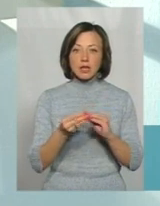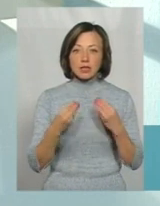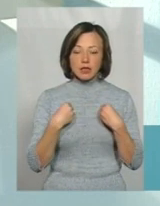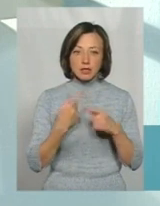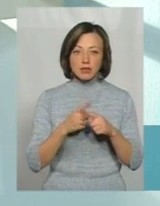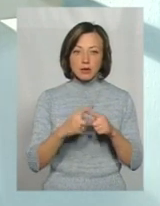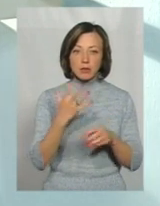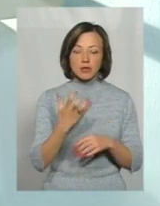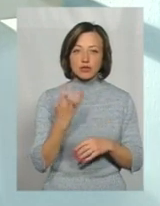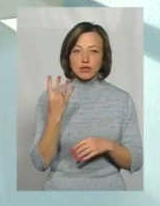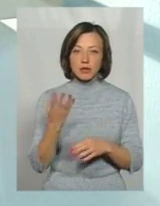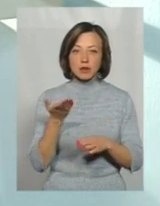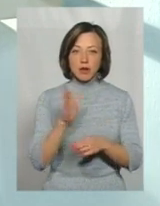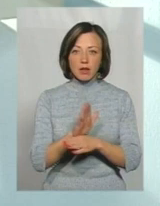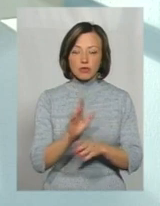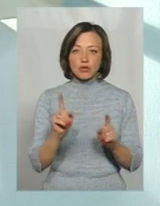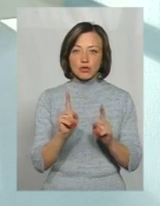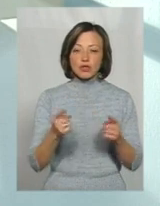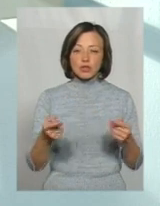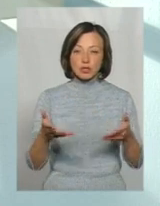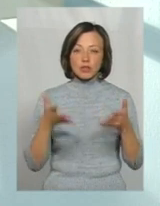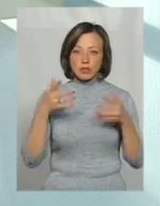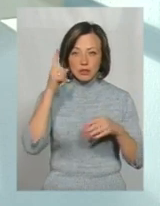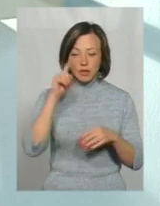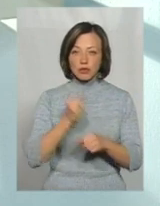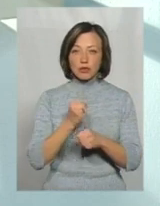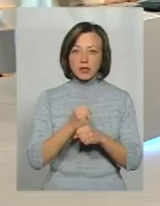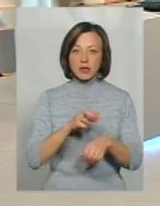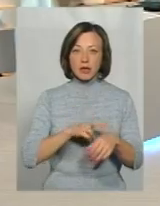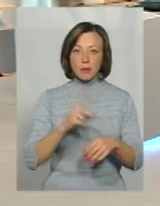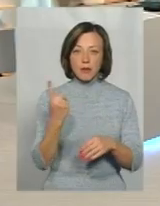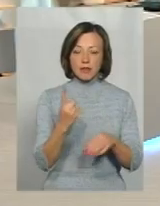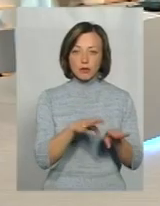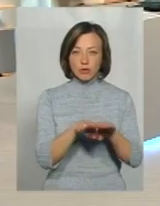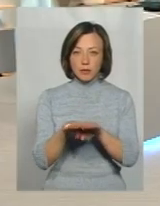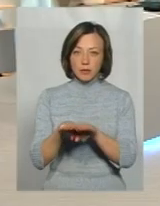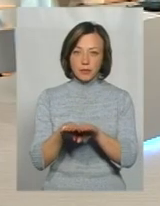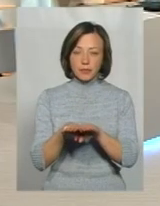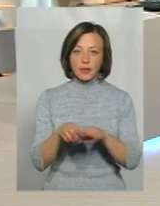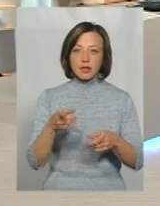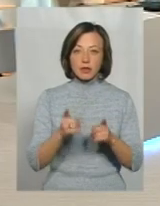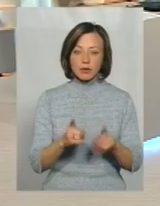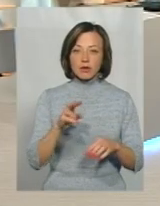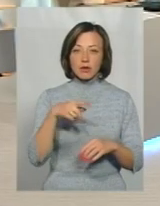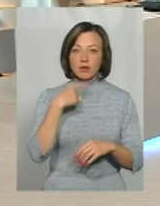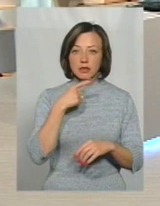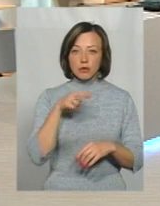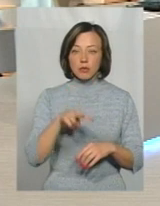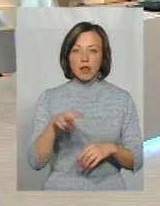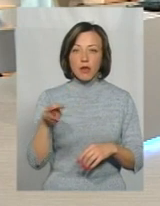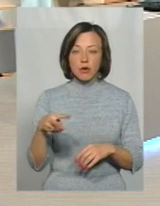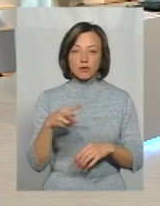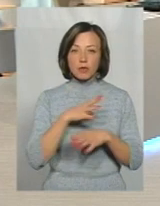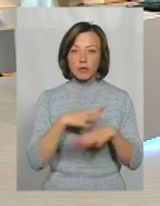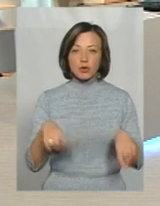цей підсочетвертий наказ? Що ми чітко знаємо, що має робити лікар первинної ланки. Щоб дійсно, як казала Альміла Леонтівна, щоб не було